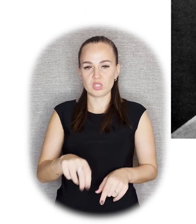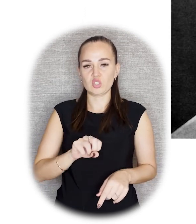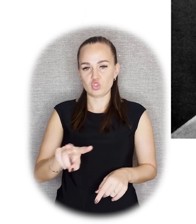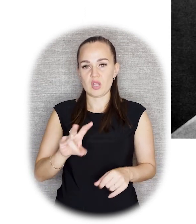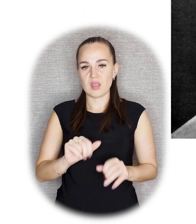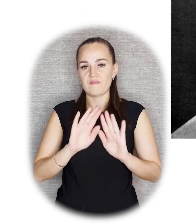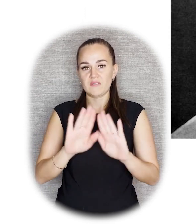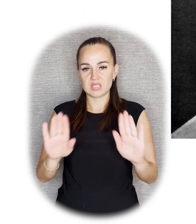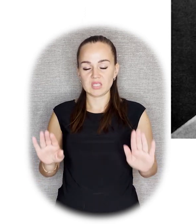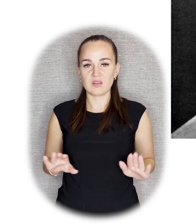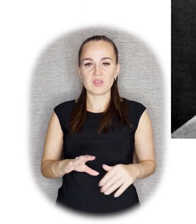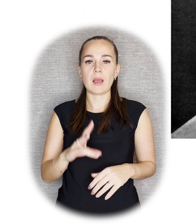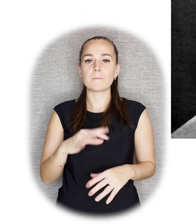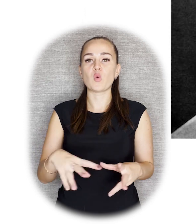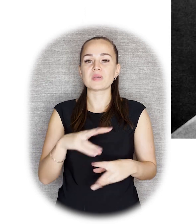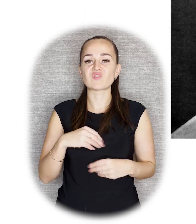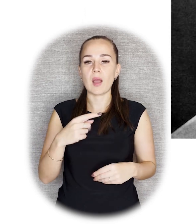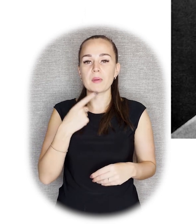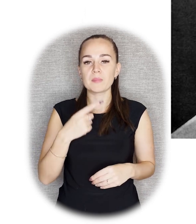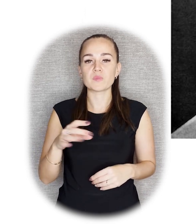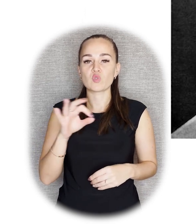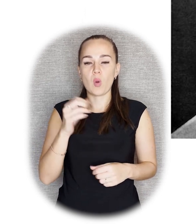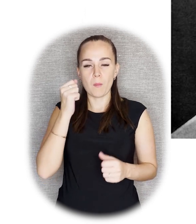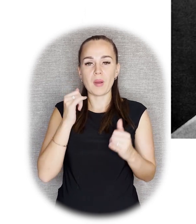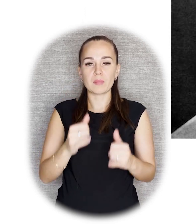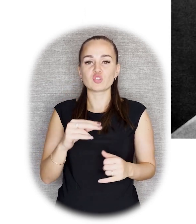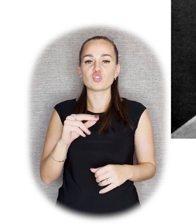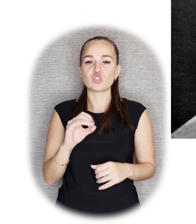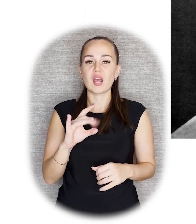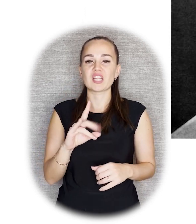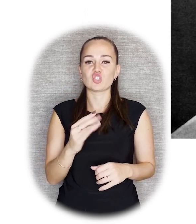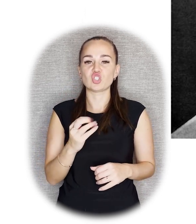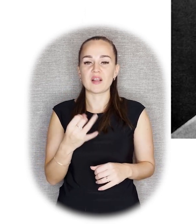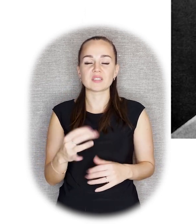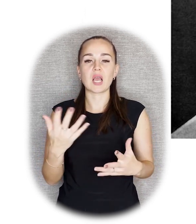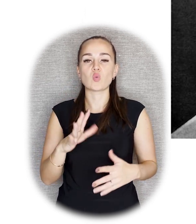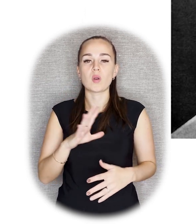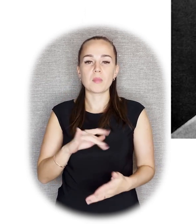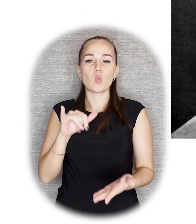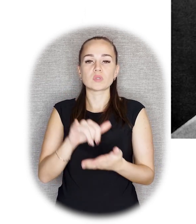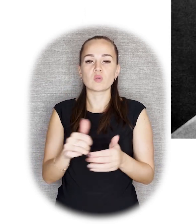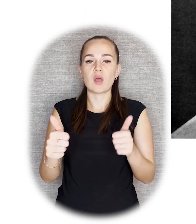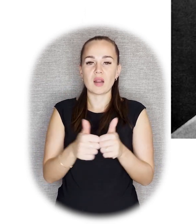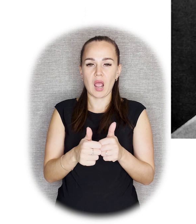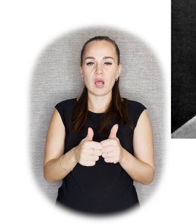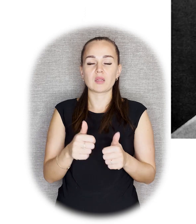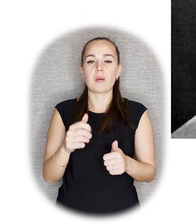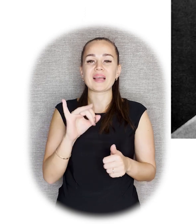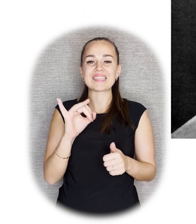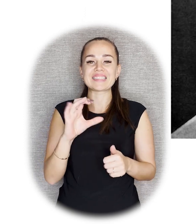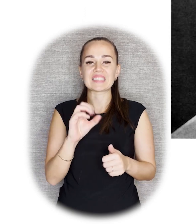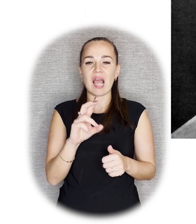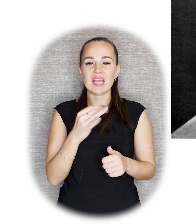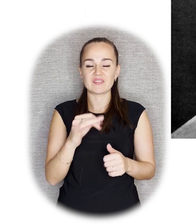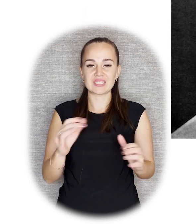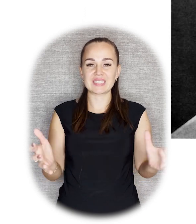посмотреть. Но мы с вами поговорим о памятнике Чернышевскому, который был установлен недалеко от